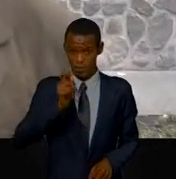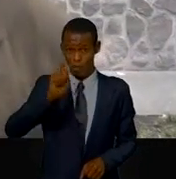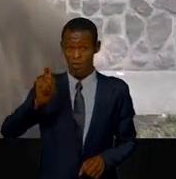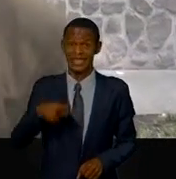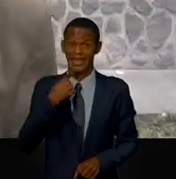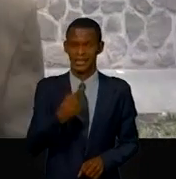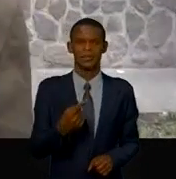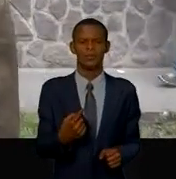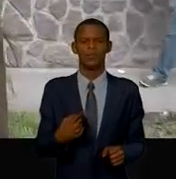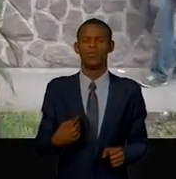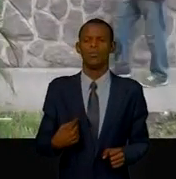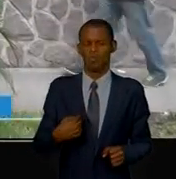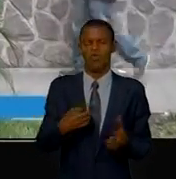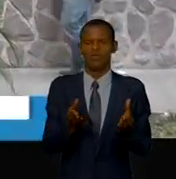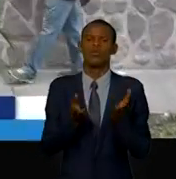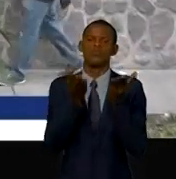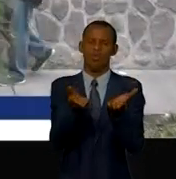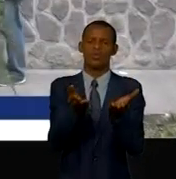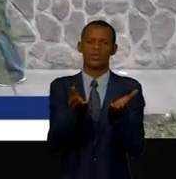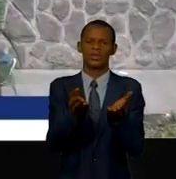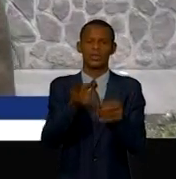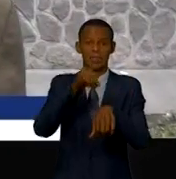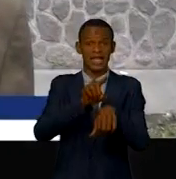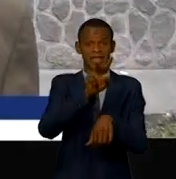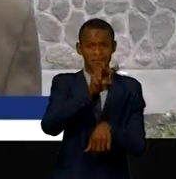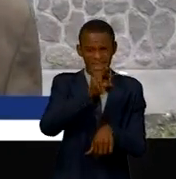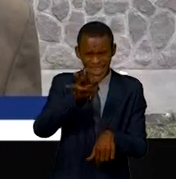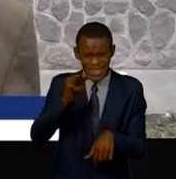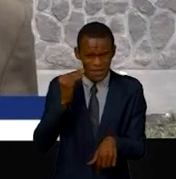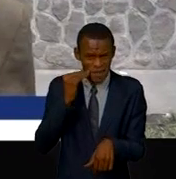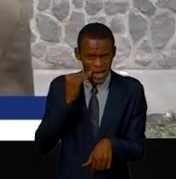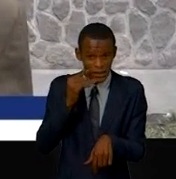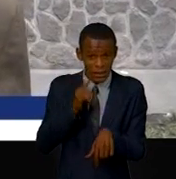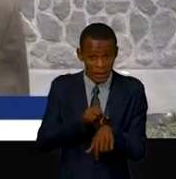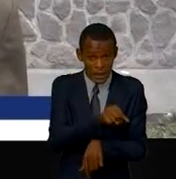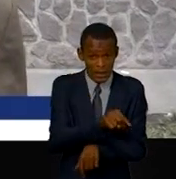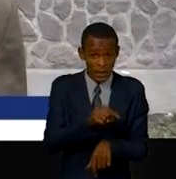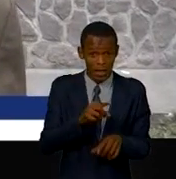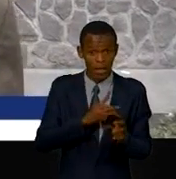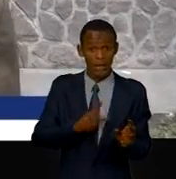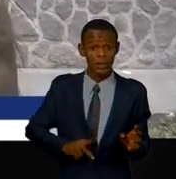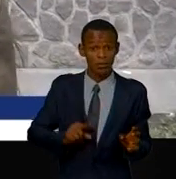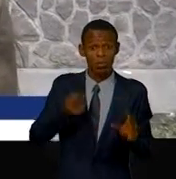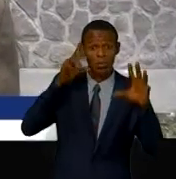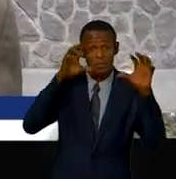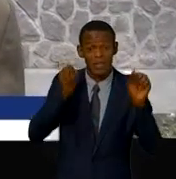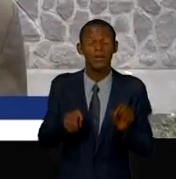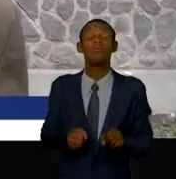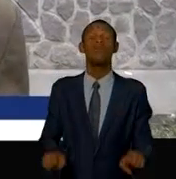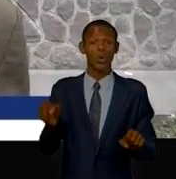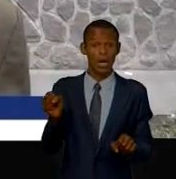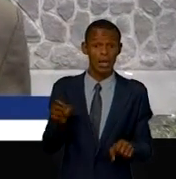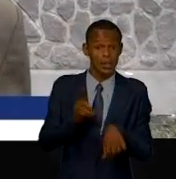jour de sa mort soit décrété chômé et payé sur toute l'étendue de la